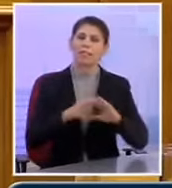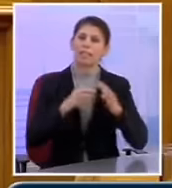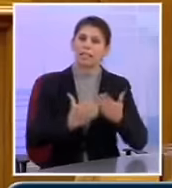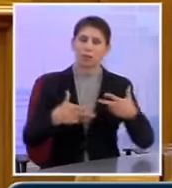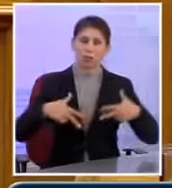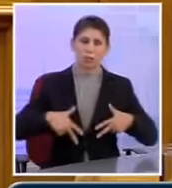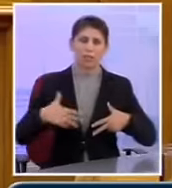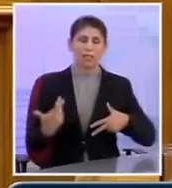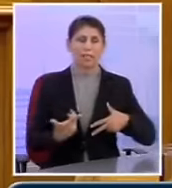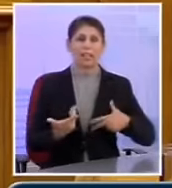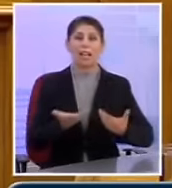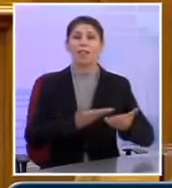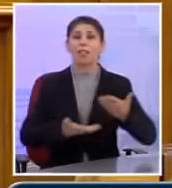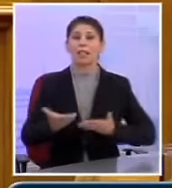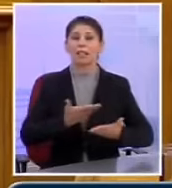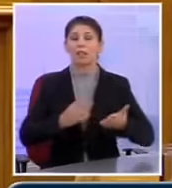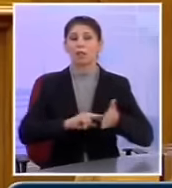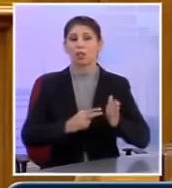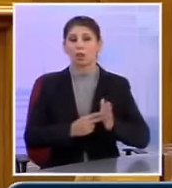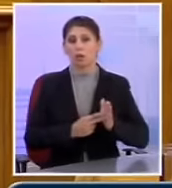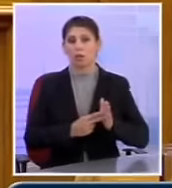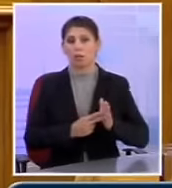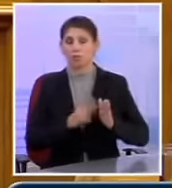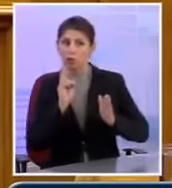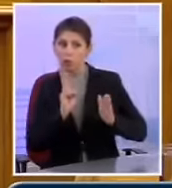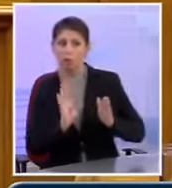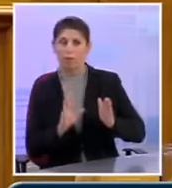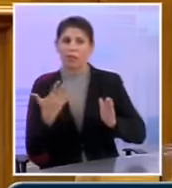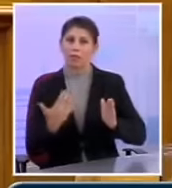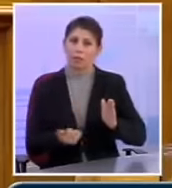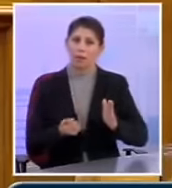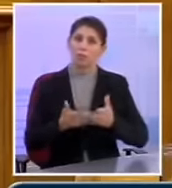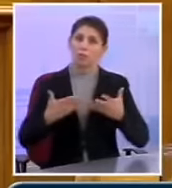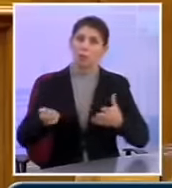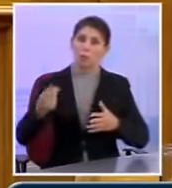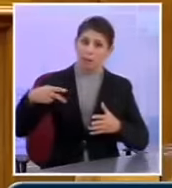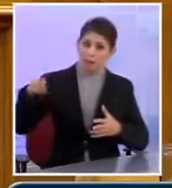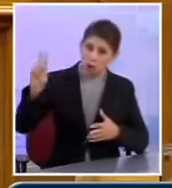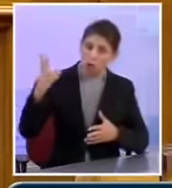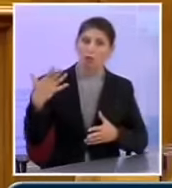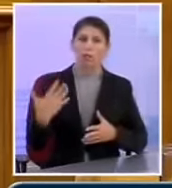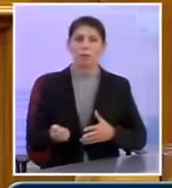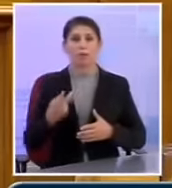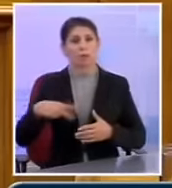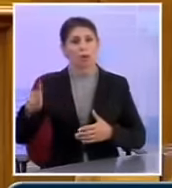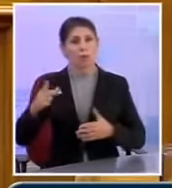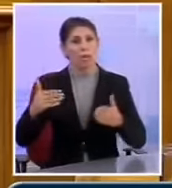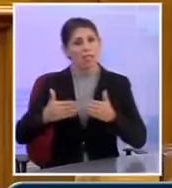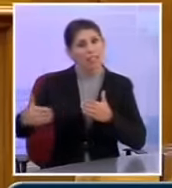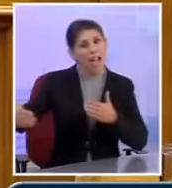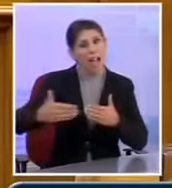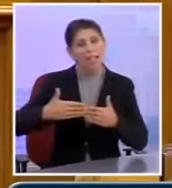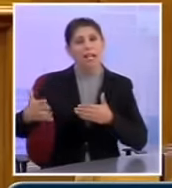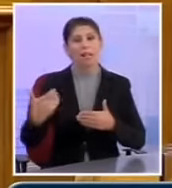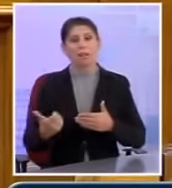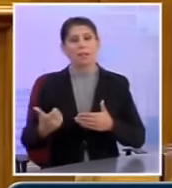κυβέρνησης ήταν η διαχείριση από την οικονομική σκοπιά. Δηλαδή να υπάρχει μεγαλύτερο επιτόκιο, να υπάρχει μεγαλύτερη διάρκεια, να υπάρχουν